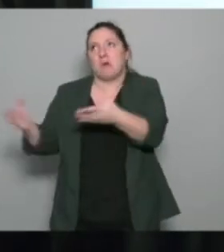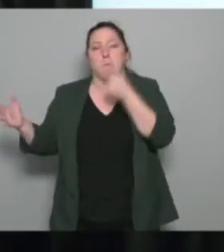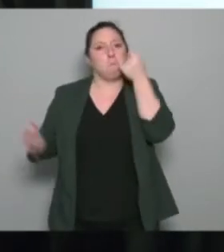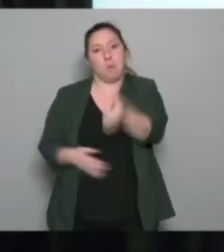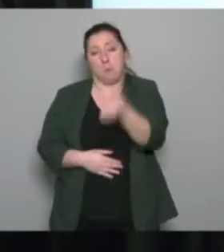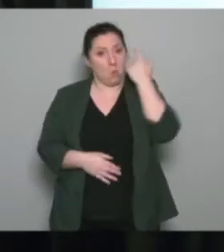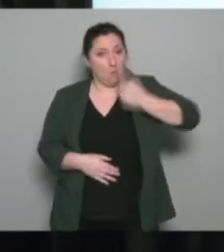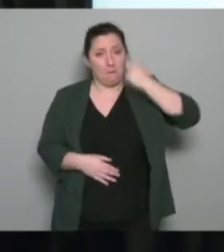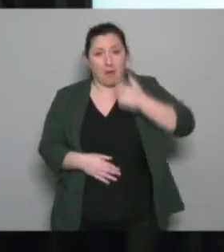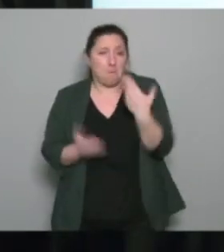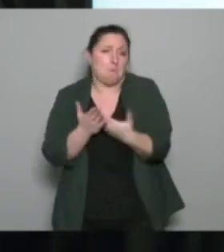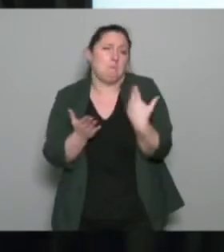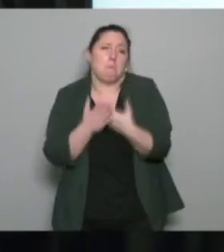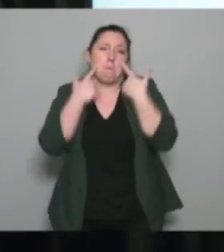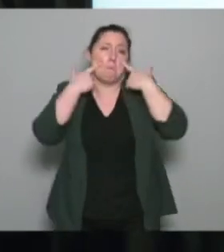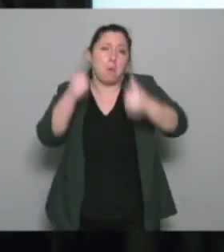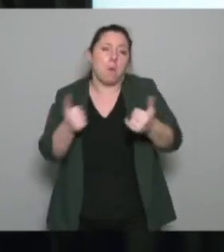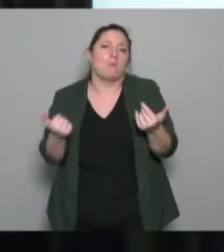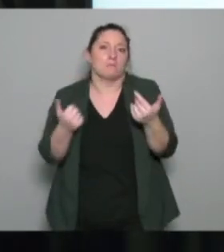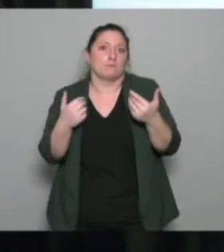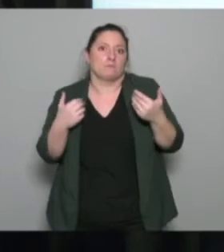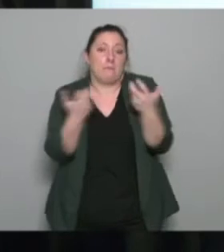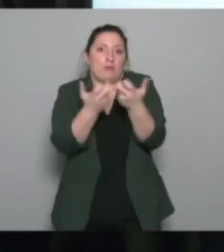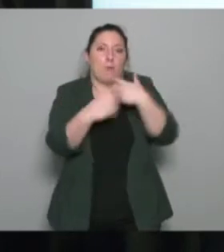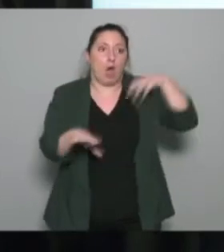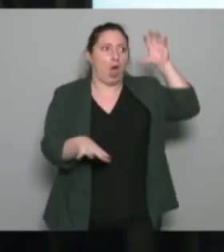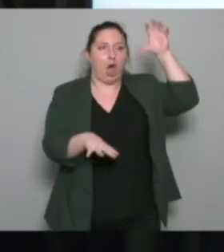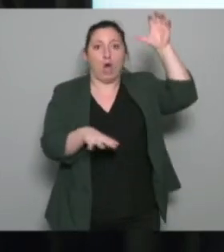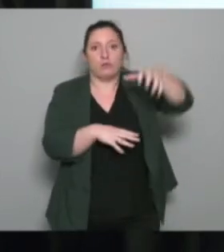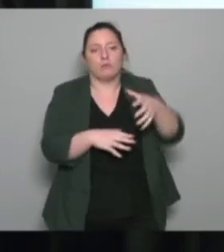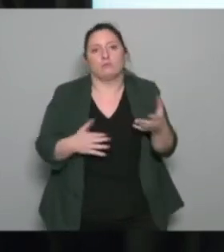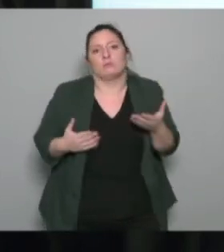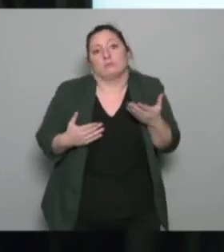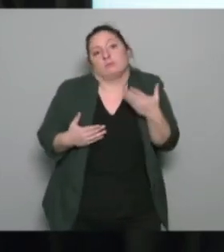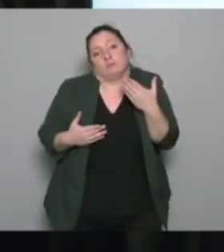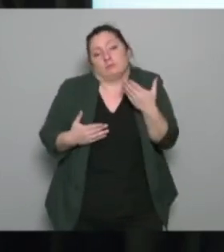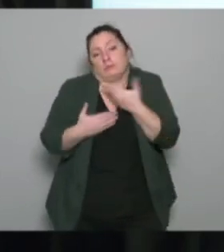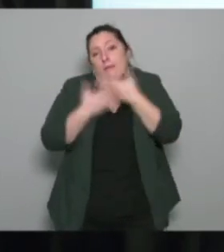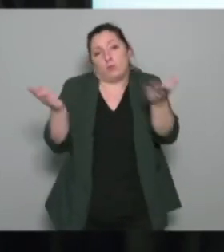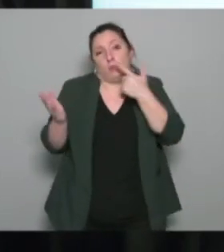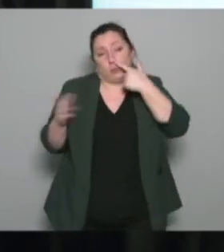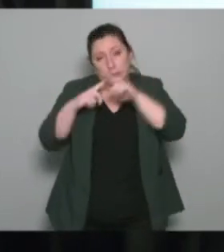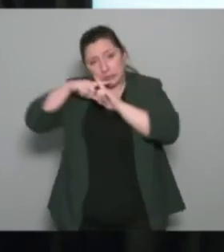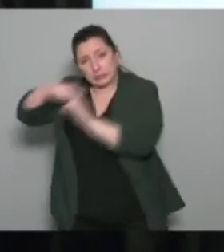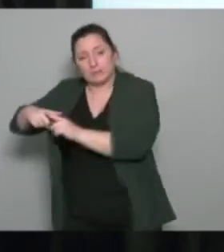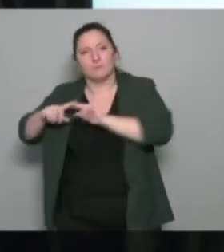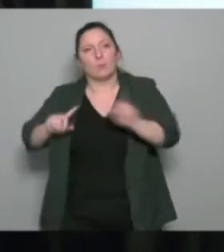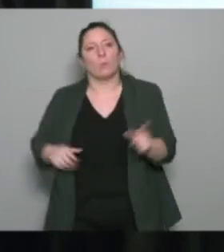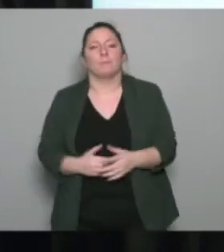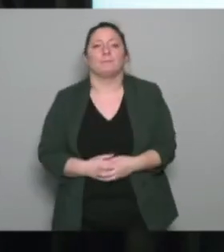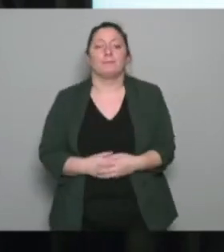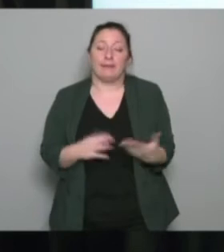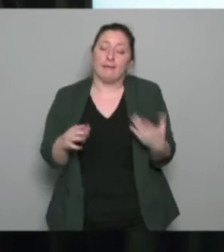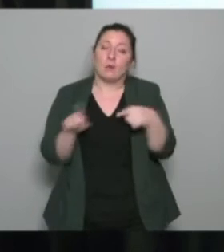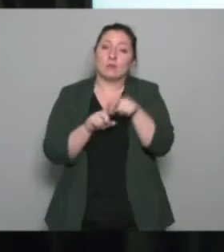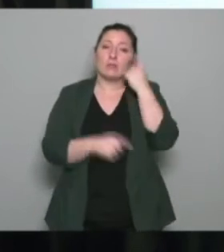quelles que soient les disciplines moi la première on n'est pas très axé et dans le même temps de plus